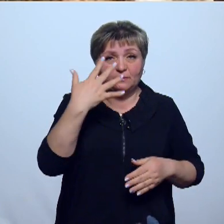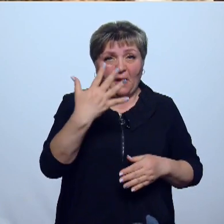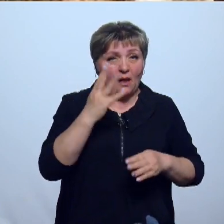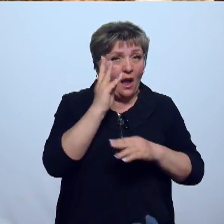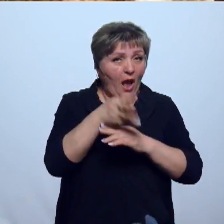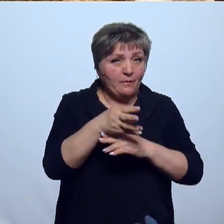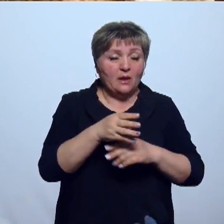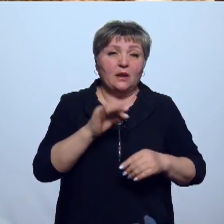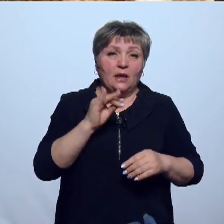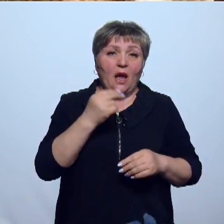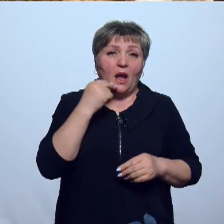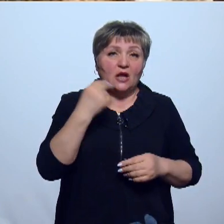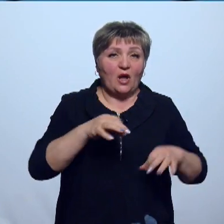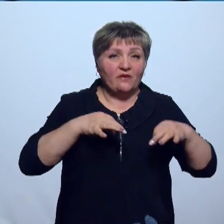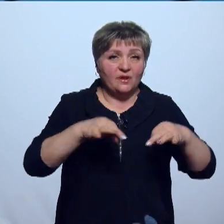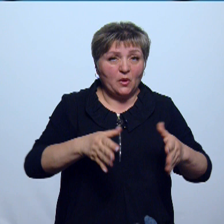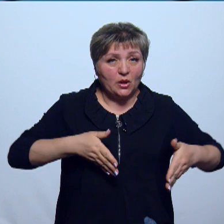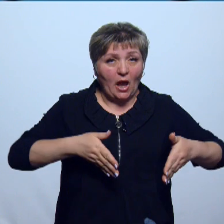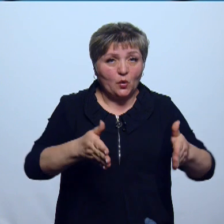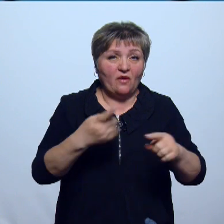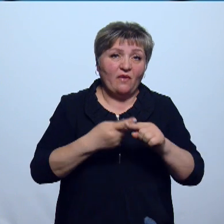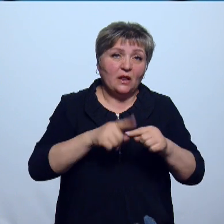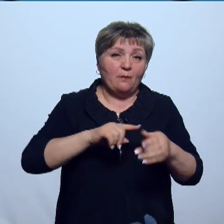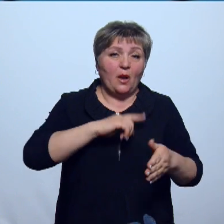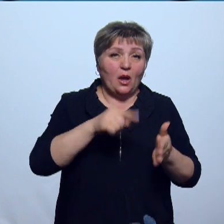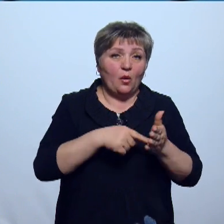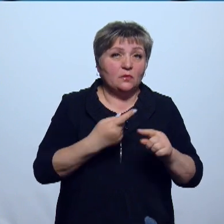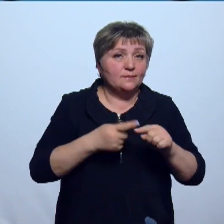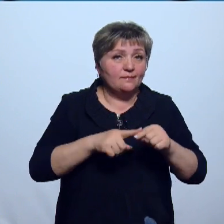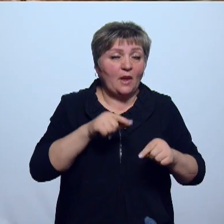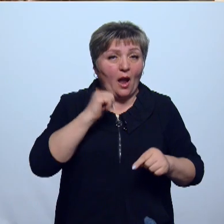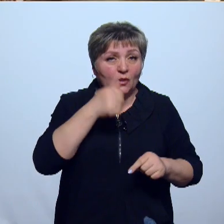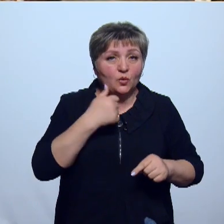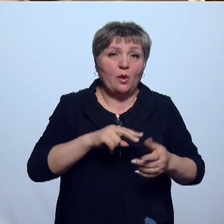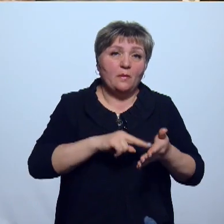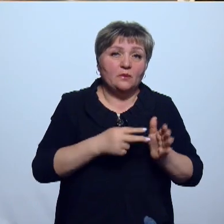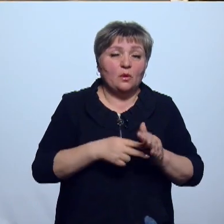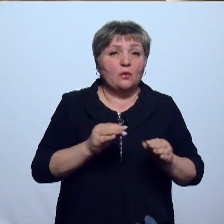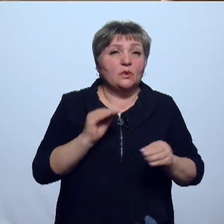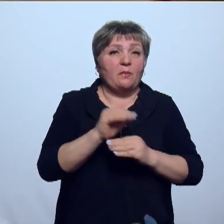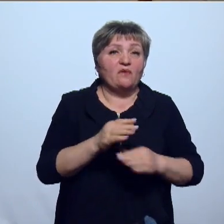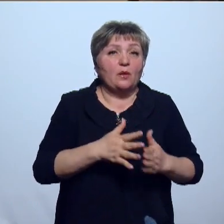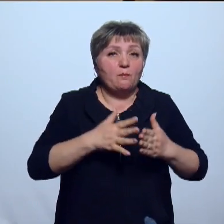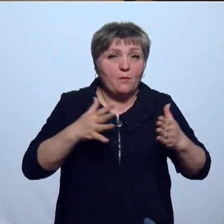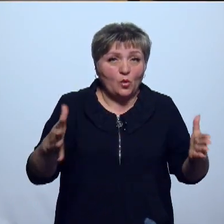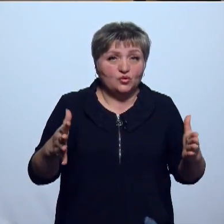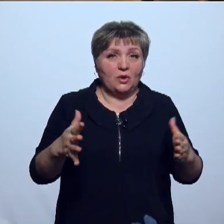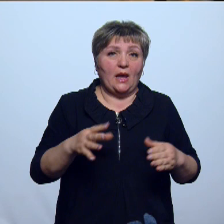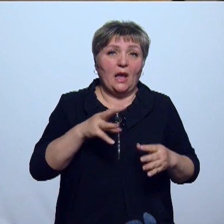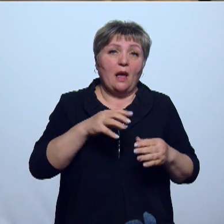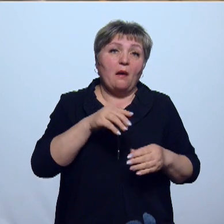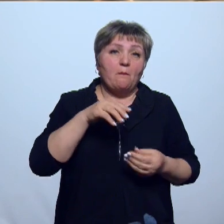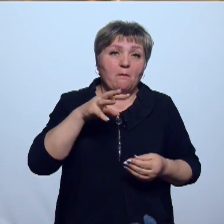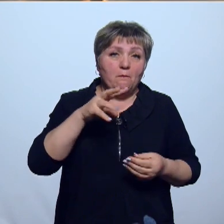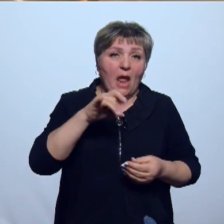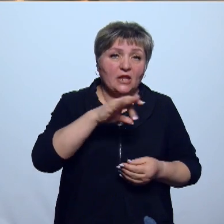нацпроекту «Безопасные качественные автомобильные дороги» в этом году отремонтируют на одну дорогу больше, чем планировали. Добавилась улица Мельникова в Сарапуле. В